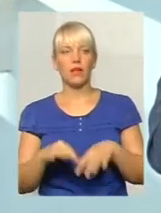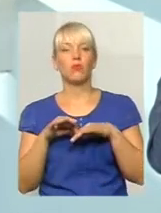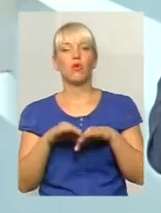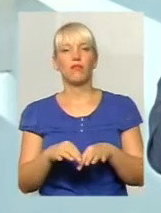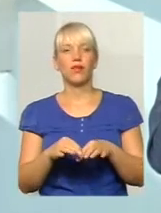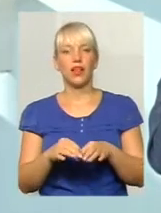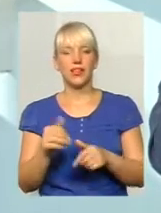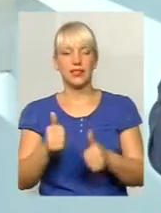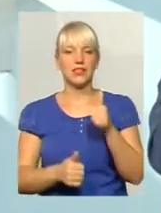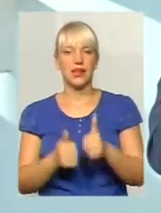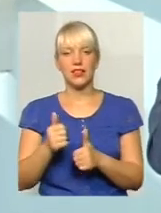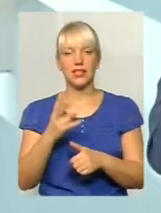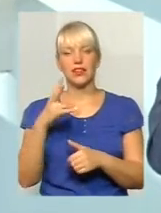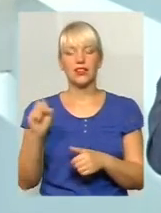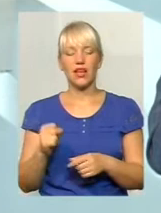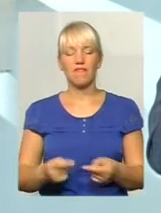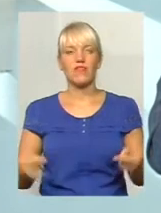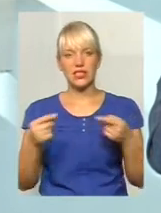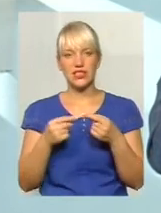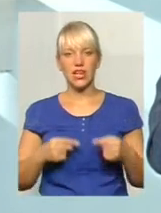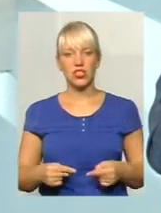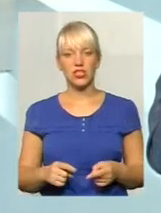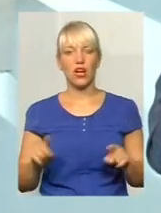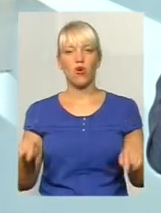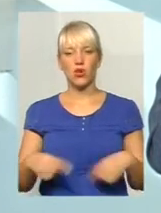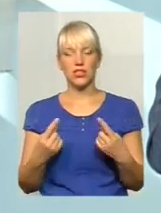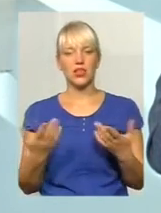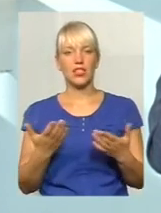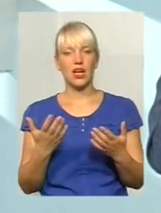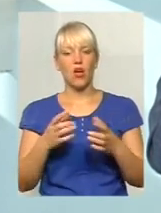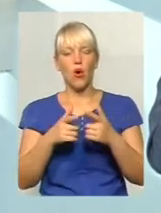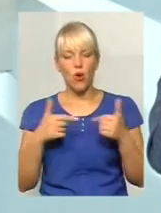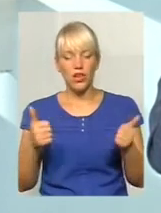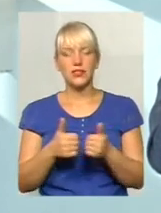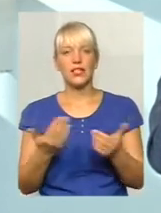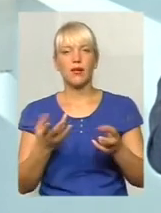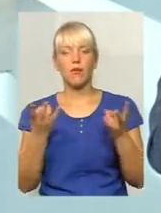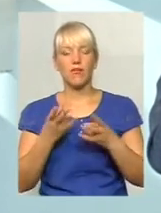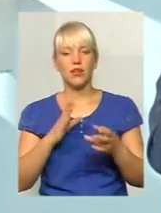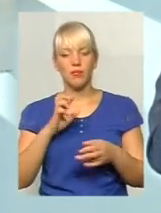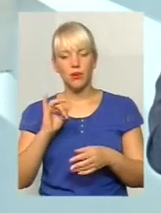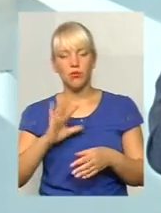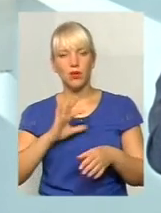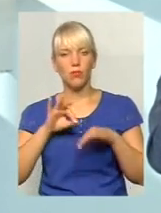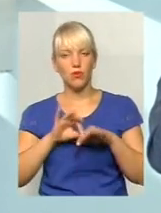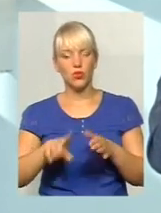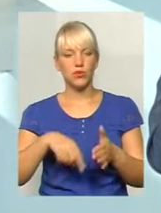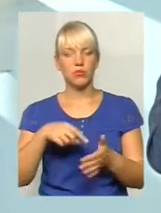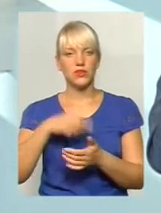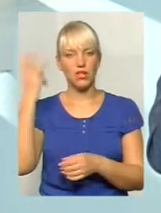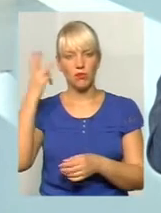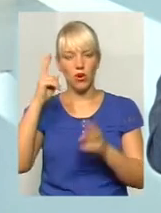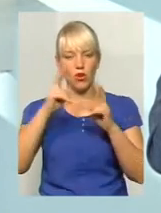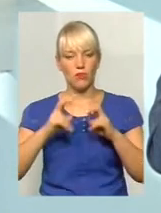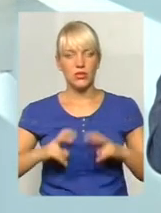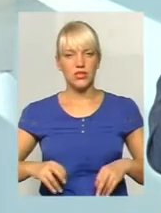тендер на визначення організації, яка повинна була проводити в місті Хмельницькому обстеження